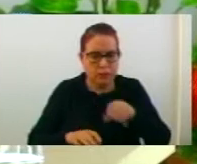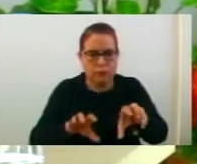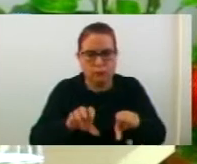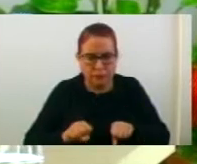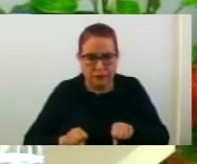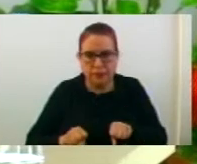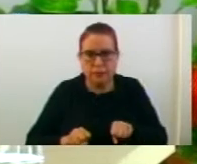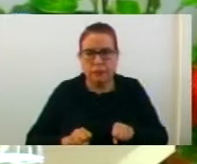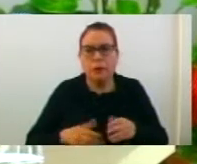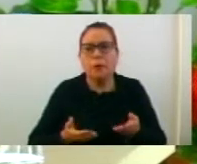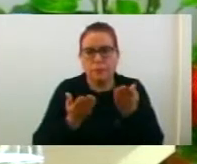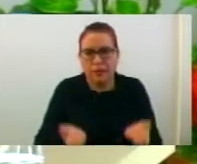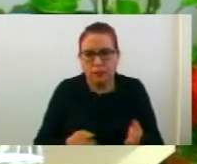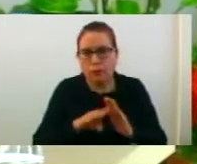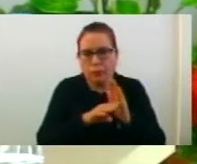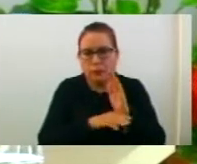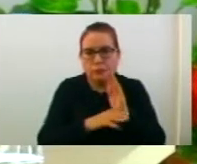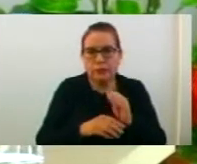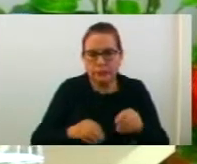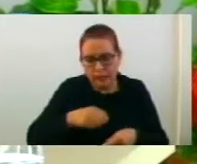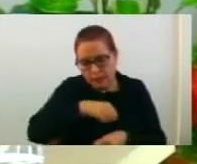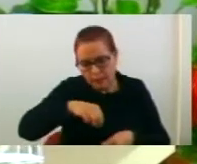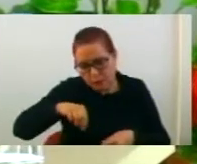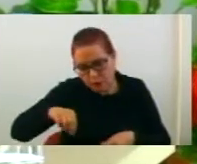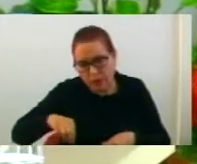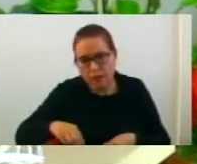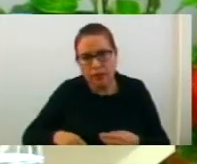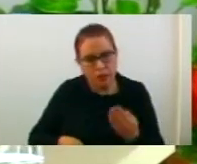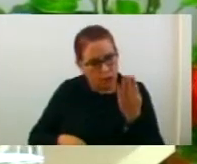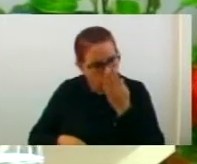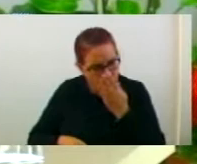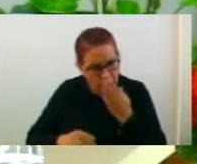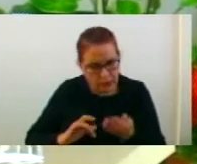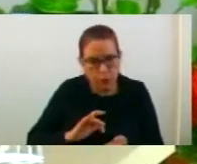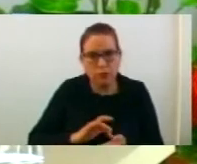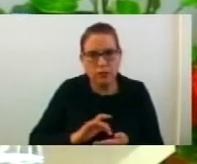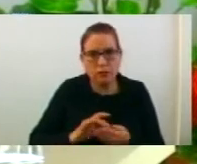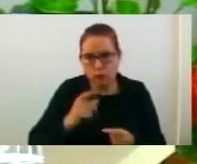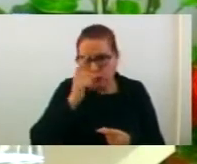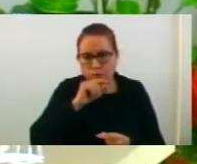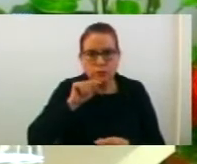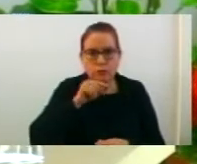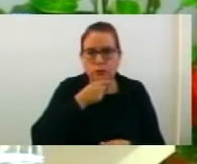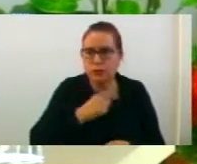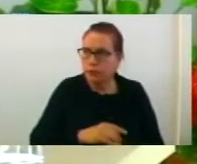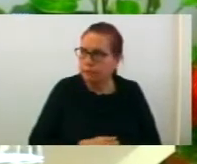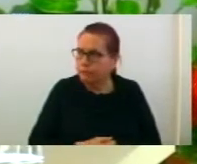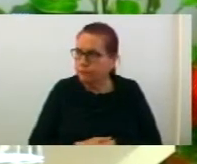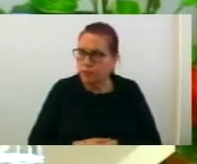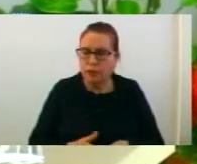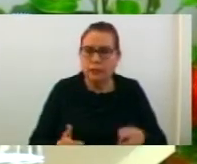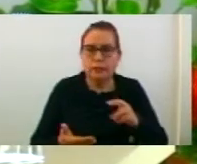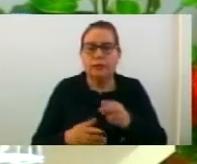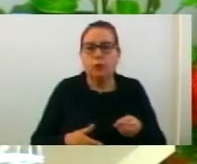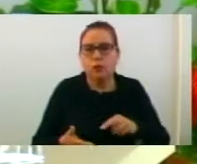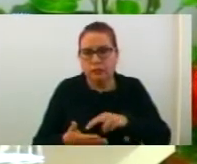Дали още Прелог-план за запишување на ученици во първа година во Средните Общински училища в Община Струмица